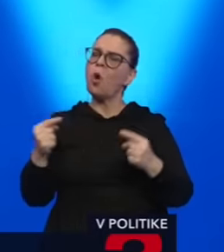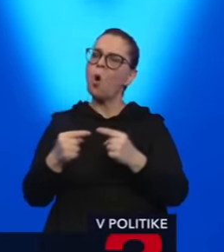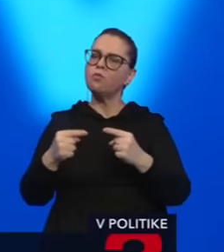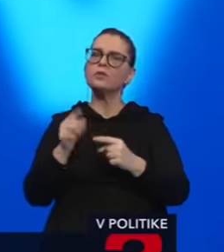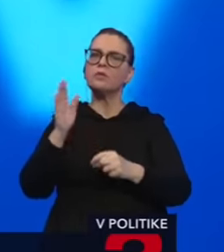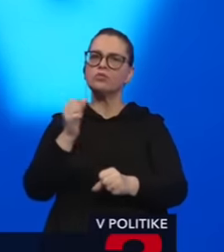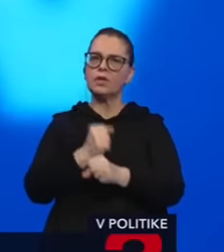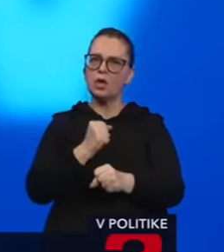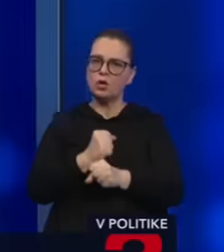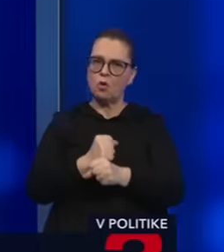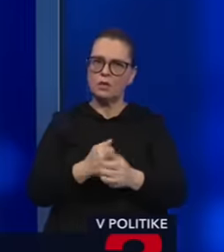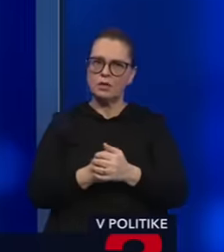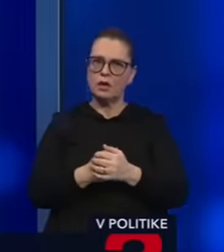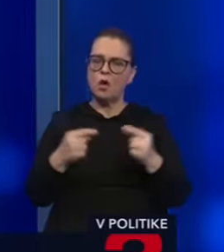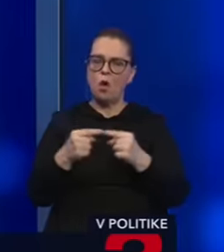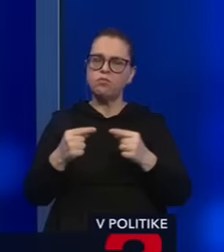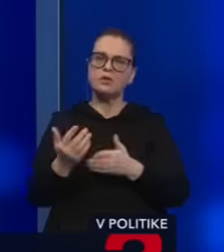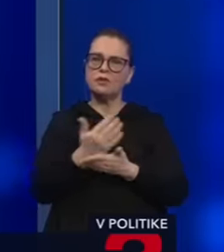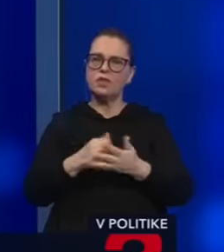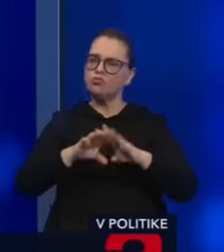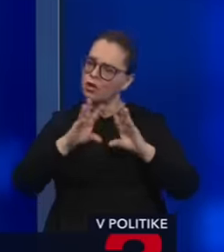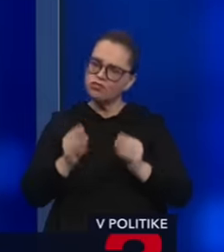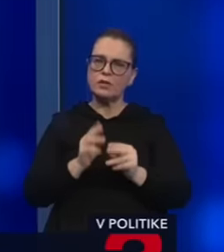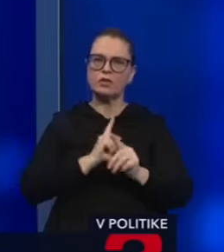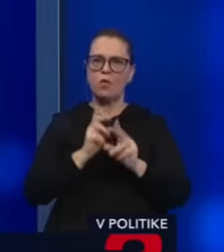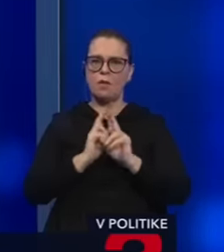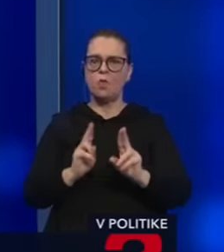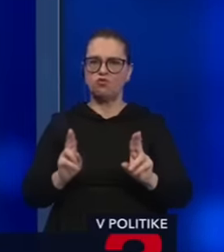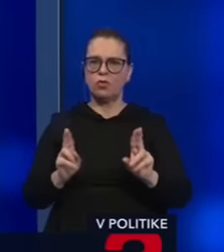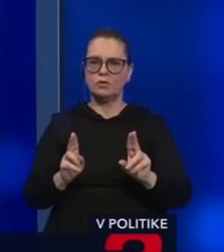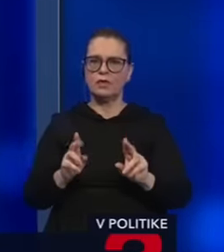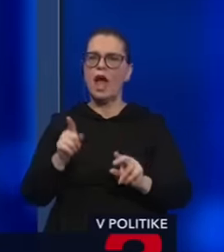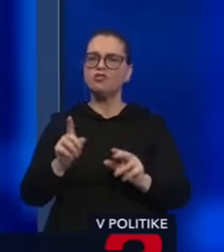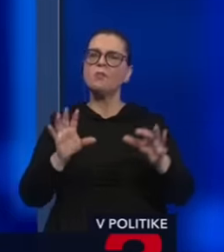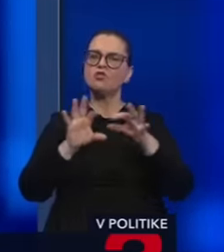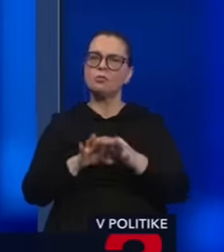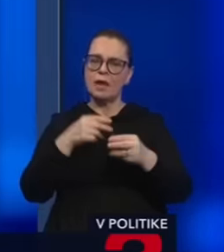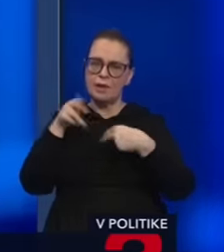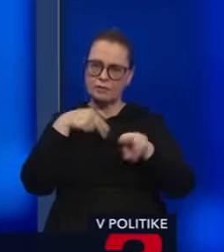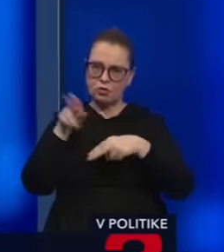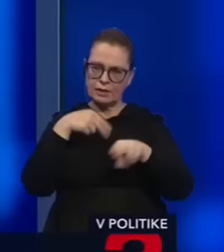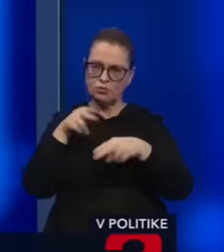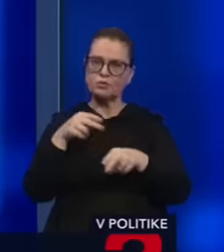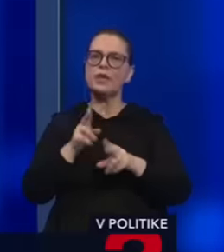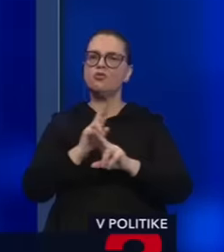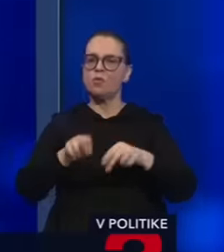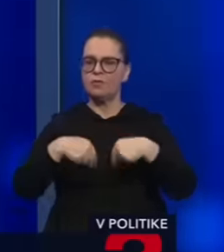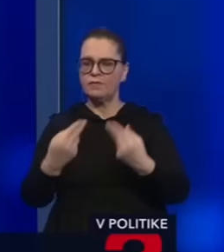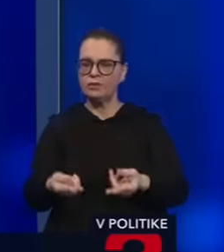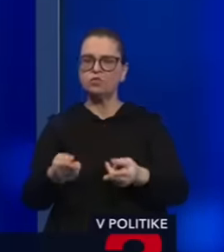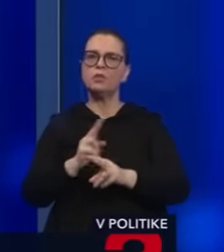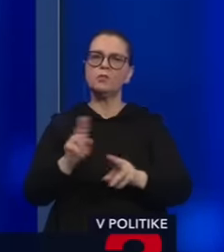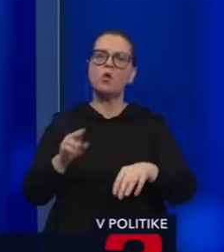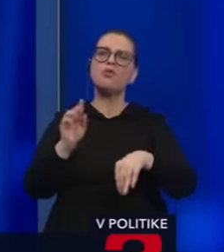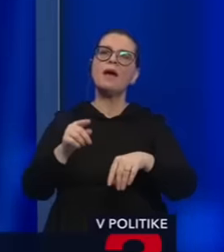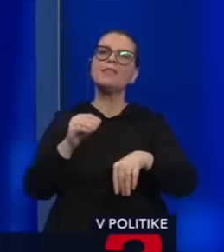Hneď vám na priestor reagovať. Opozícia využije všetky svoje nástroje a áno, aj to, že sa môžeme zapájať do debaty, aj to, že môžeme vystúpiť, že môžeme mať